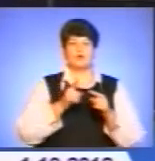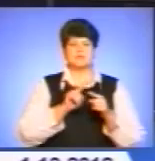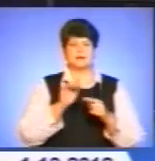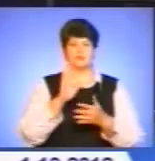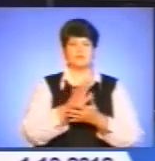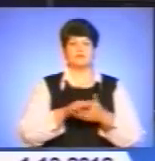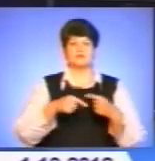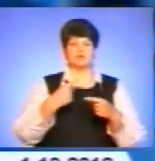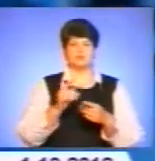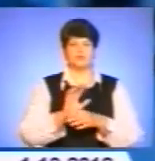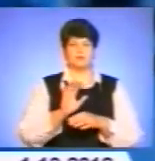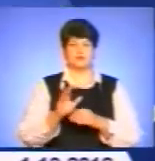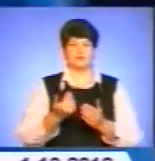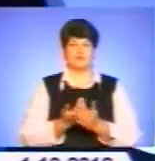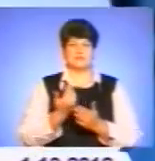випуску «Вістей ТТБ».